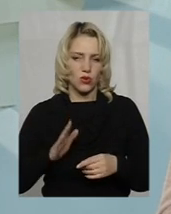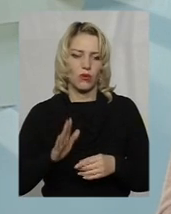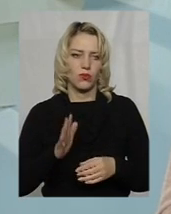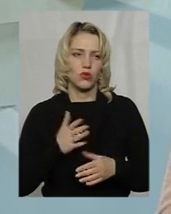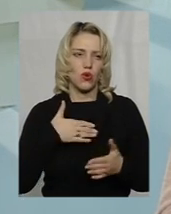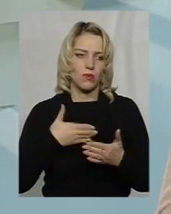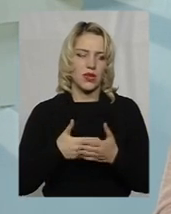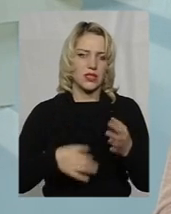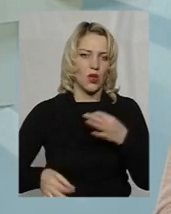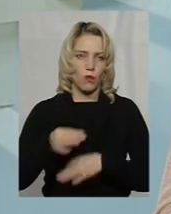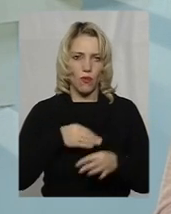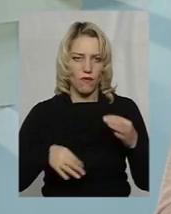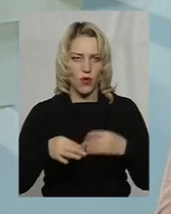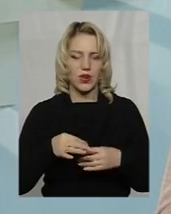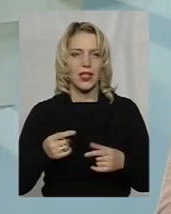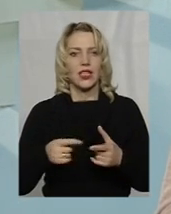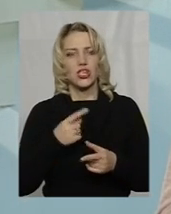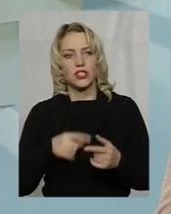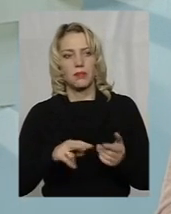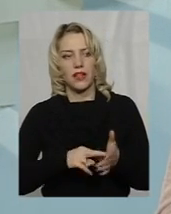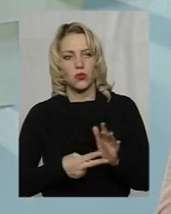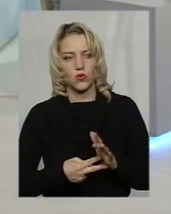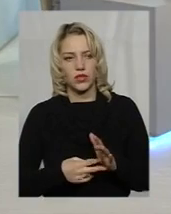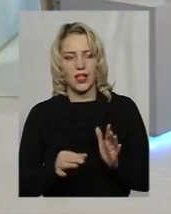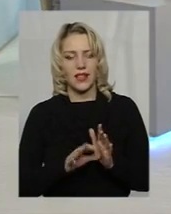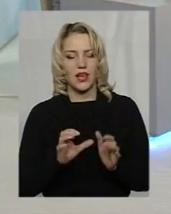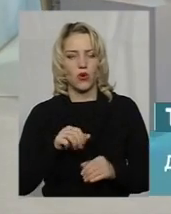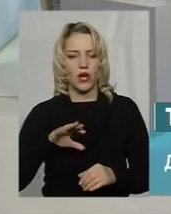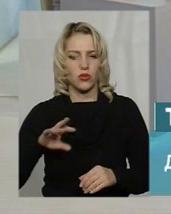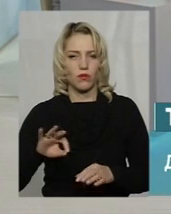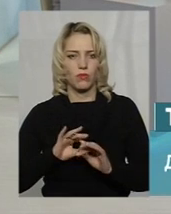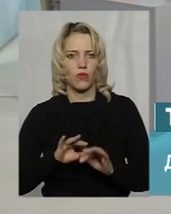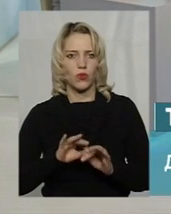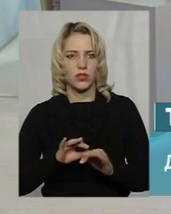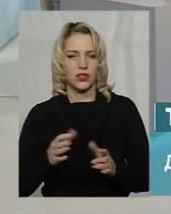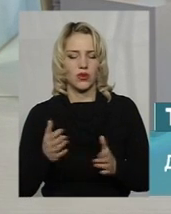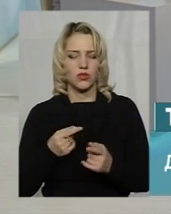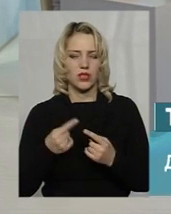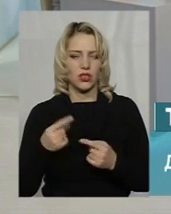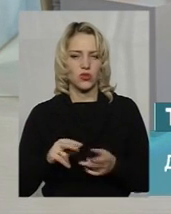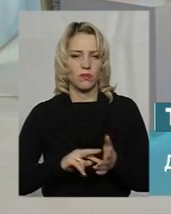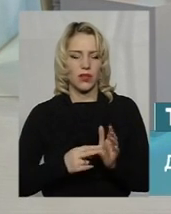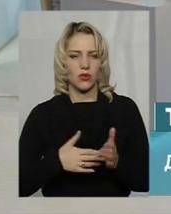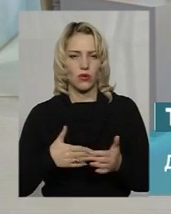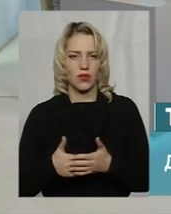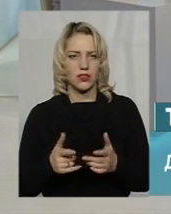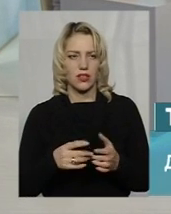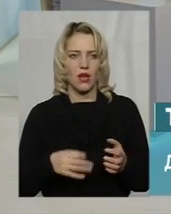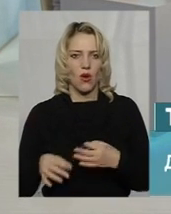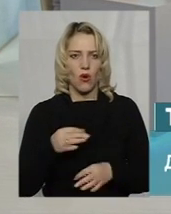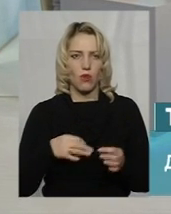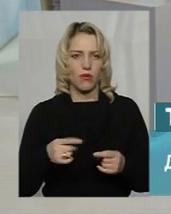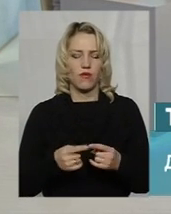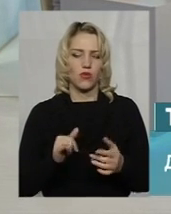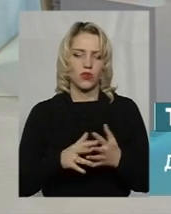обговорення. Чи планує енергатом проводити якогось іншого плану громадське обговорення у